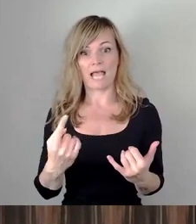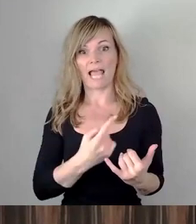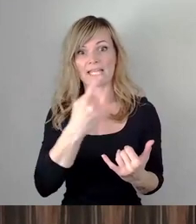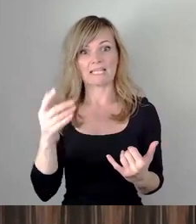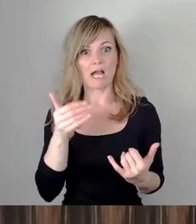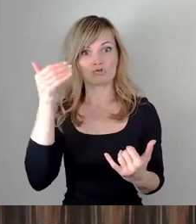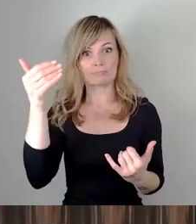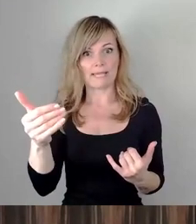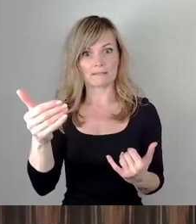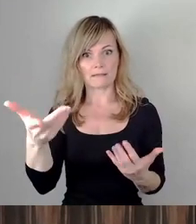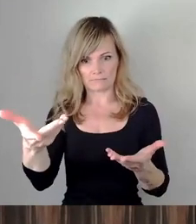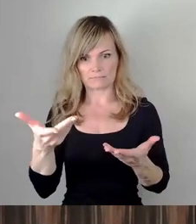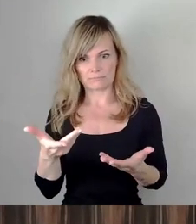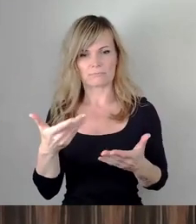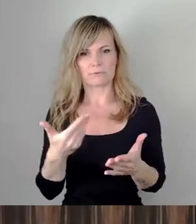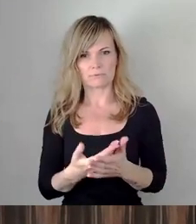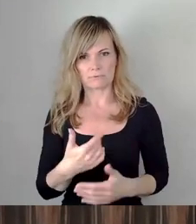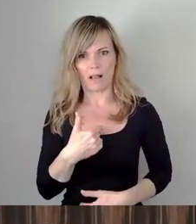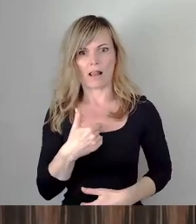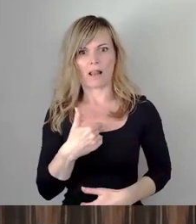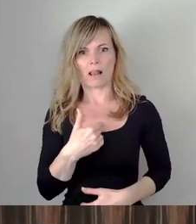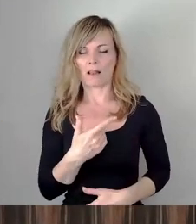sicherlich den Atem stillstehen lässt.